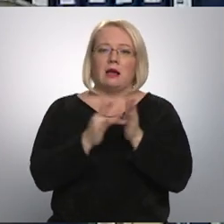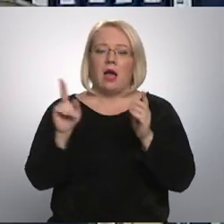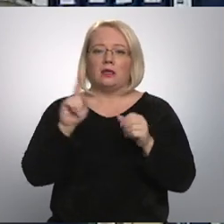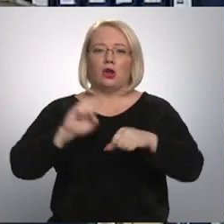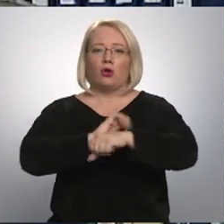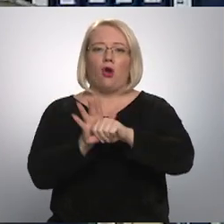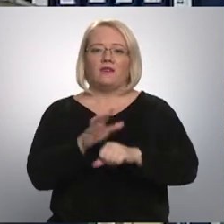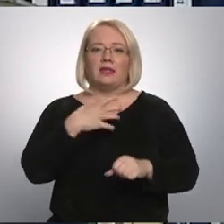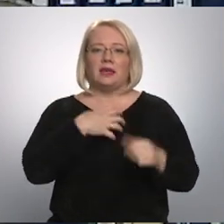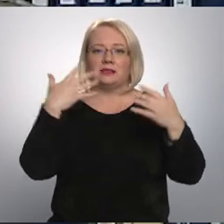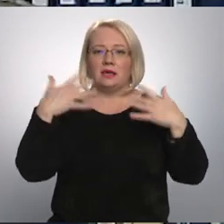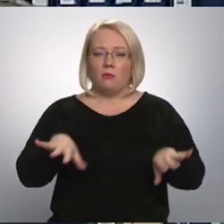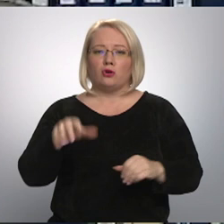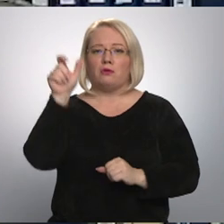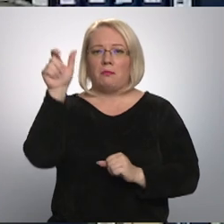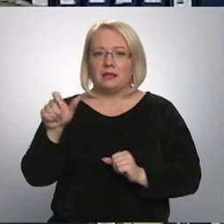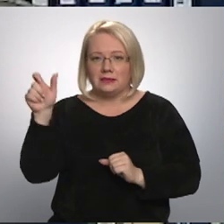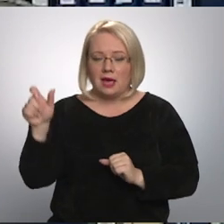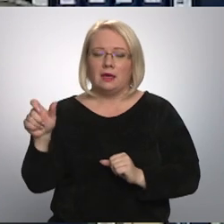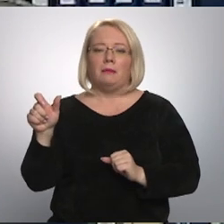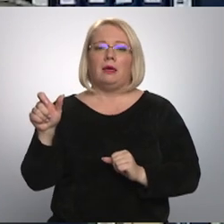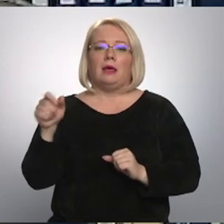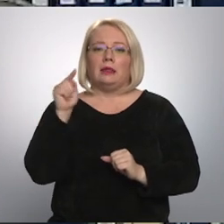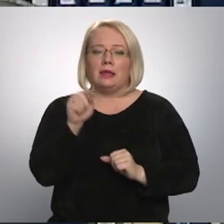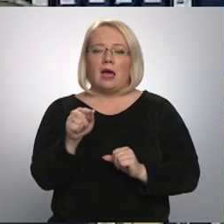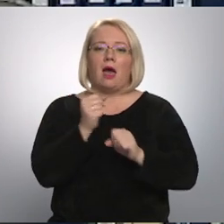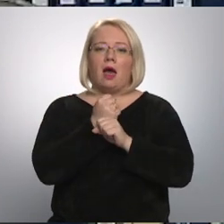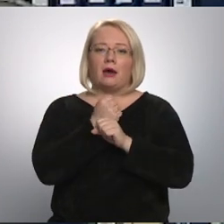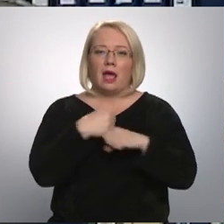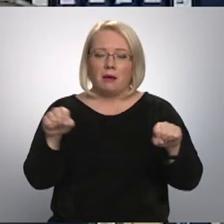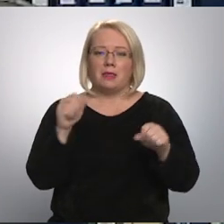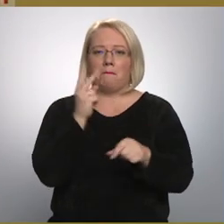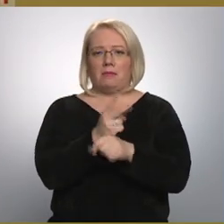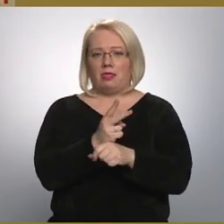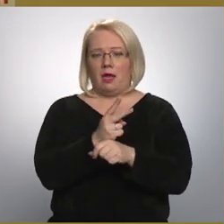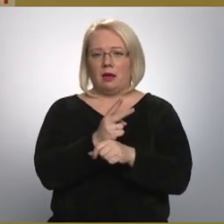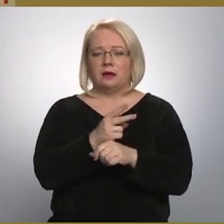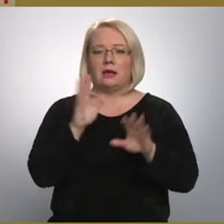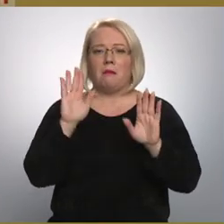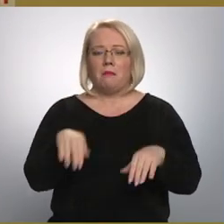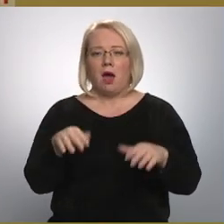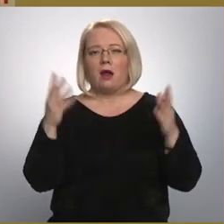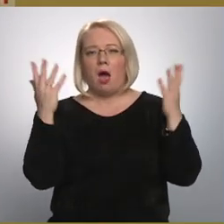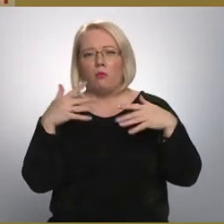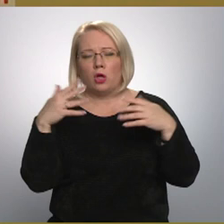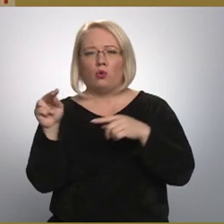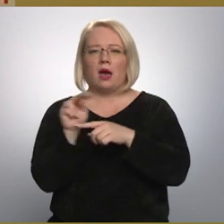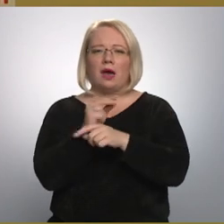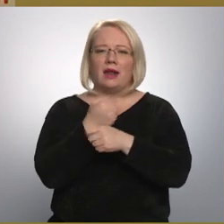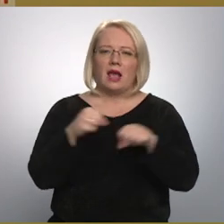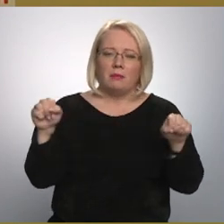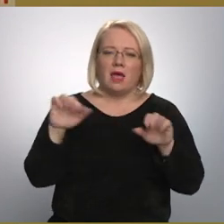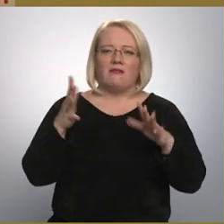pārslimojošie pacientiem šī rehabilitācija pienākās. Par ambulatāro rehabilitāciju vai